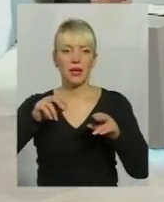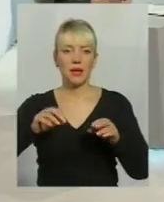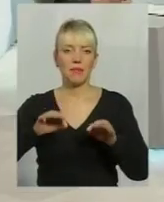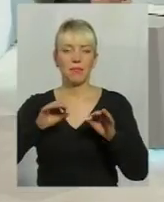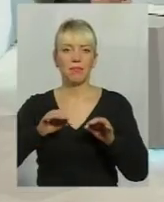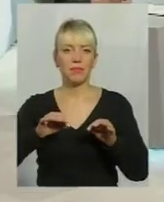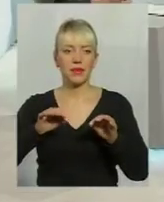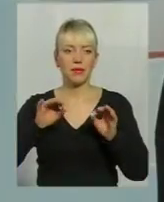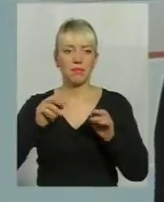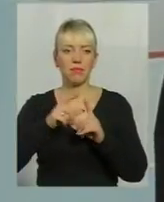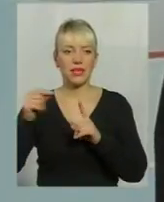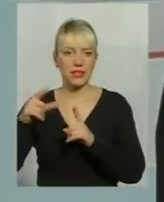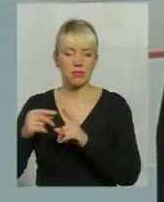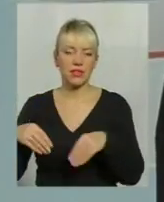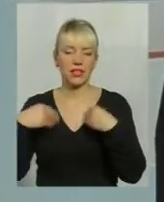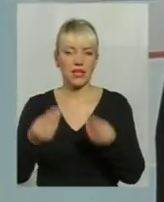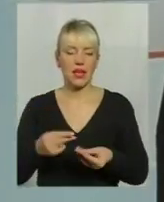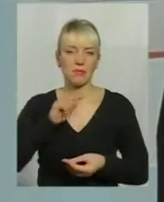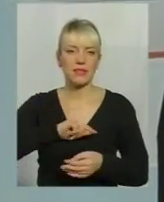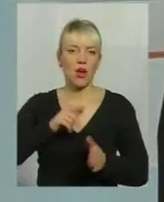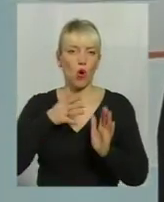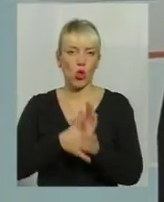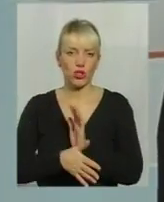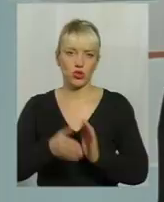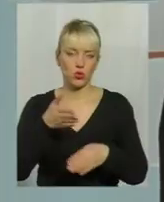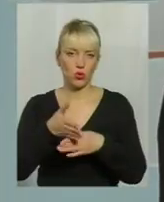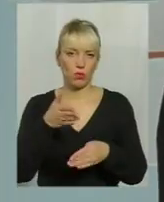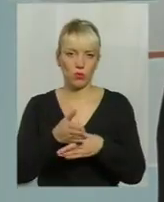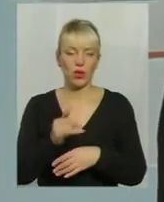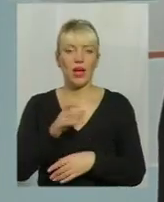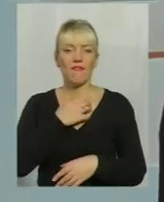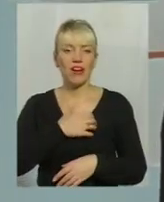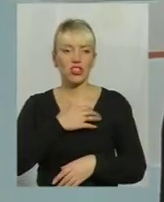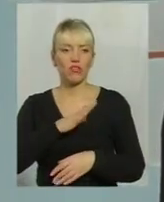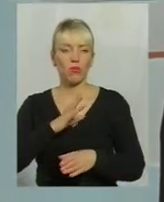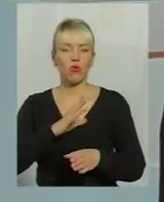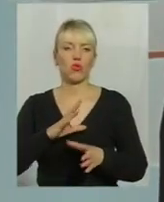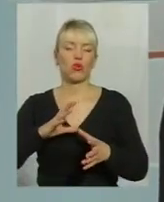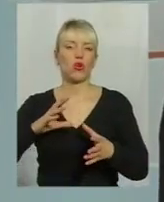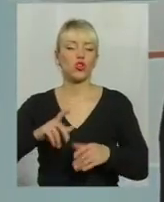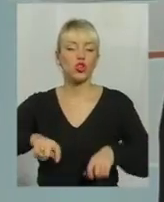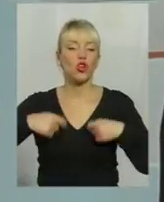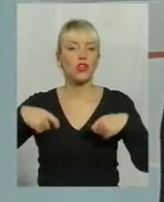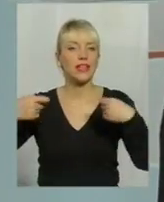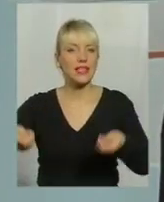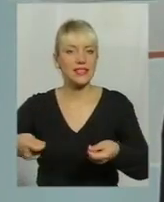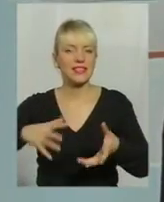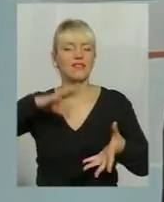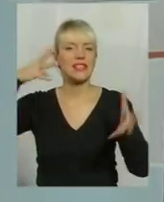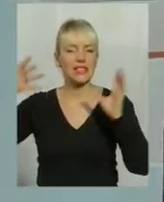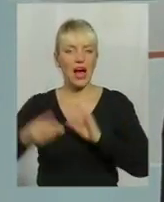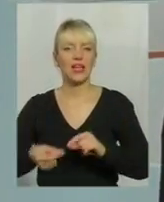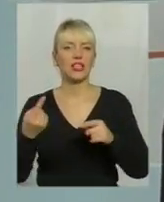психотерапевтичної допомоги, психологічної допомоги. Дуже важливо було донести взагалі отаку тему